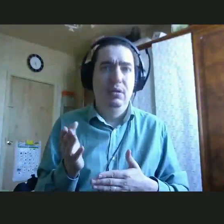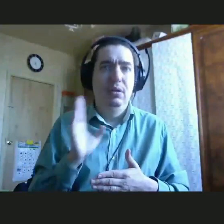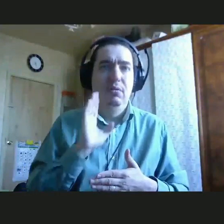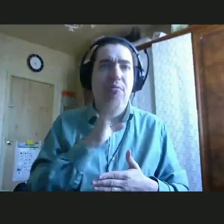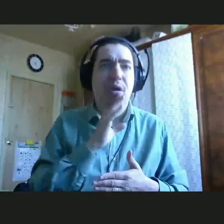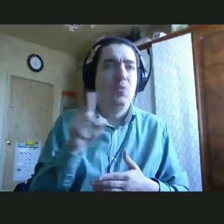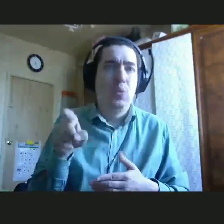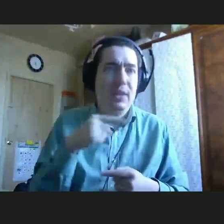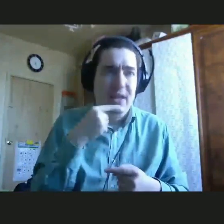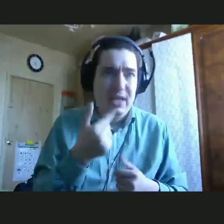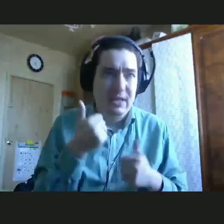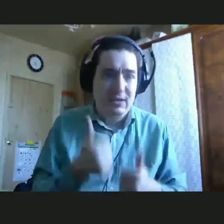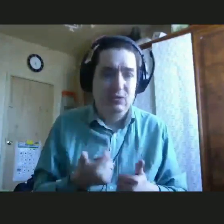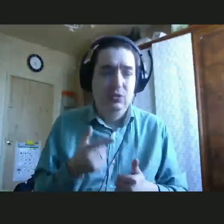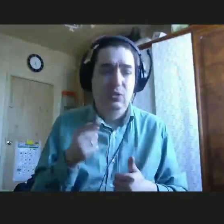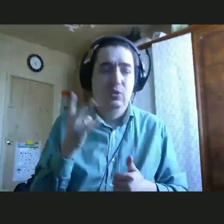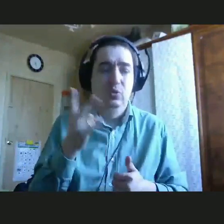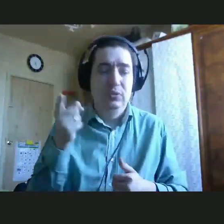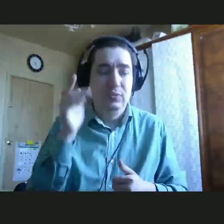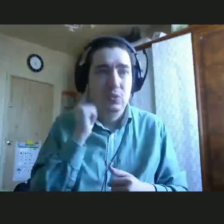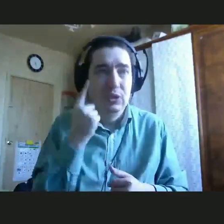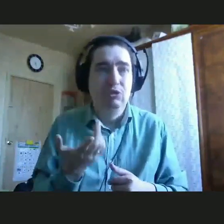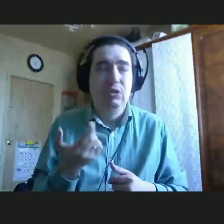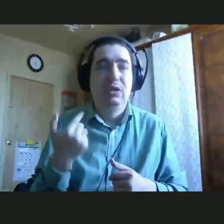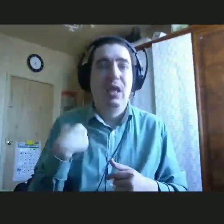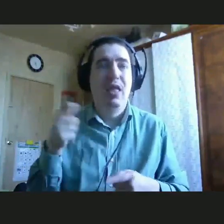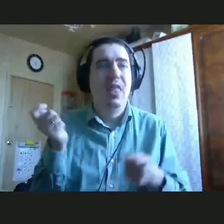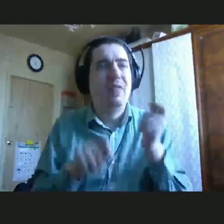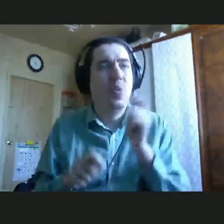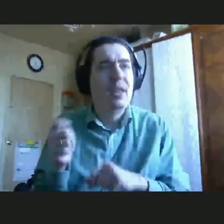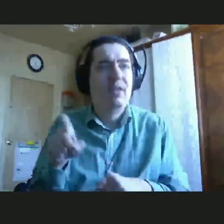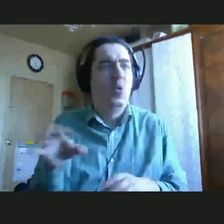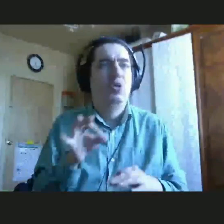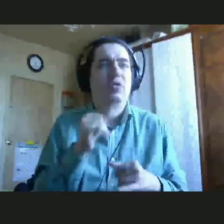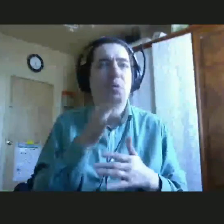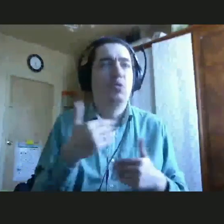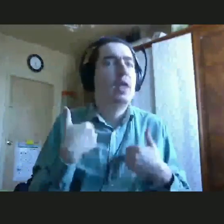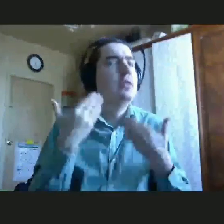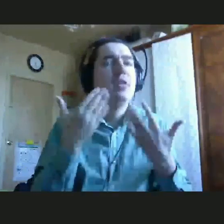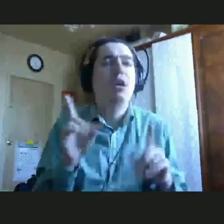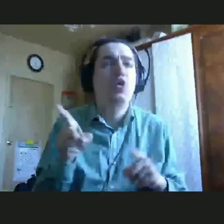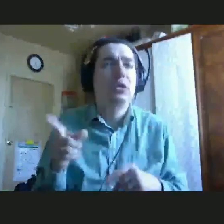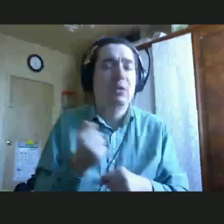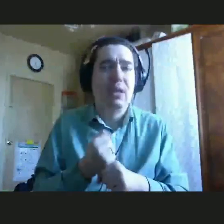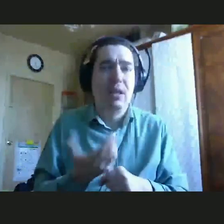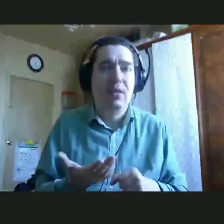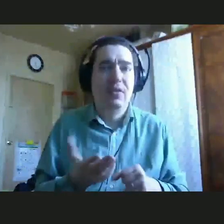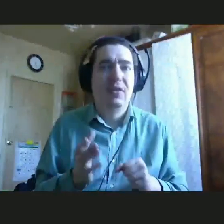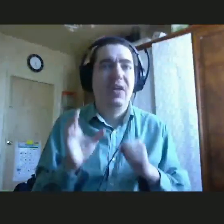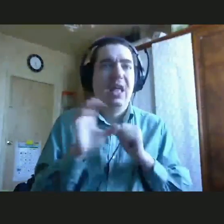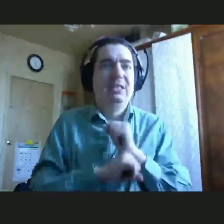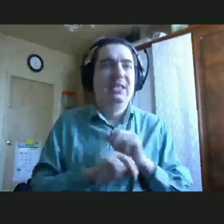разговаривает. Я завязываю ему шнурки, я его одеваю, и вот я не знаю, что с ним делать. В конце занятия выходит